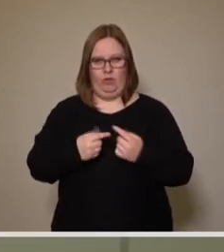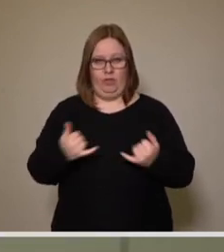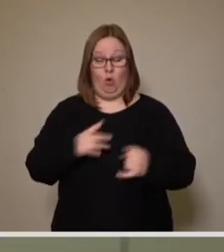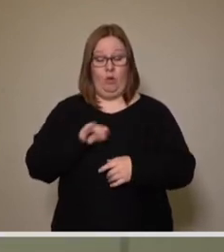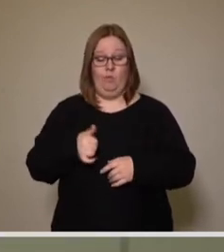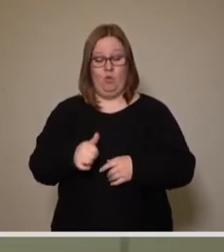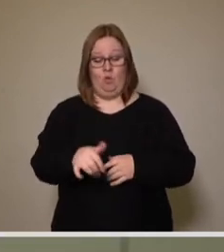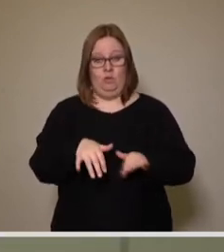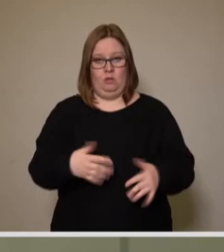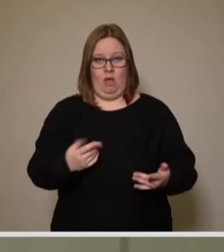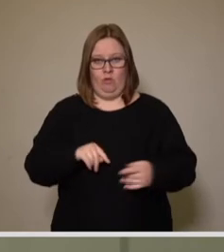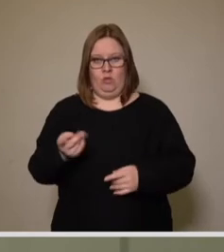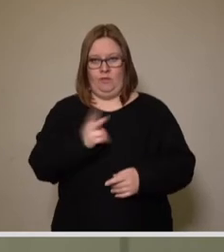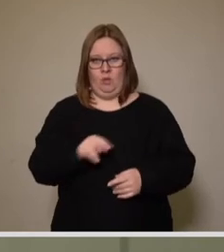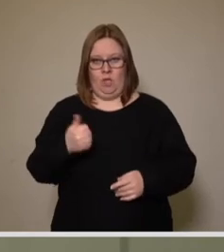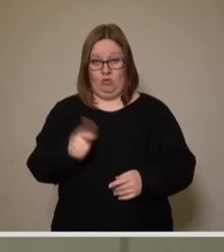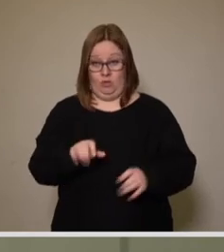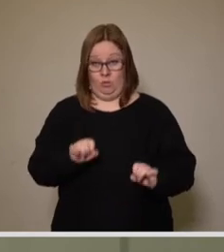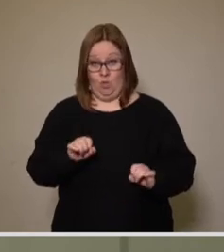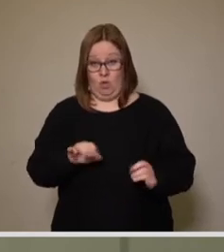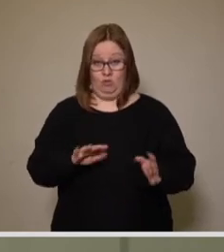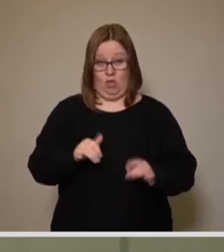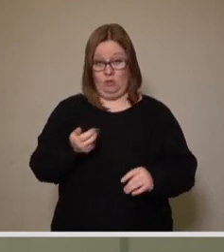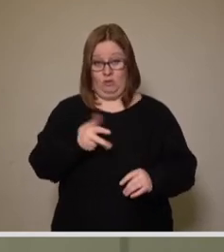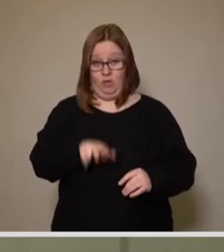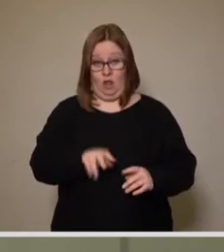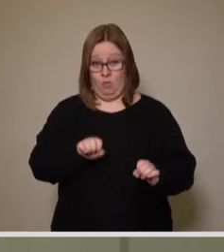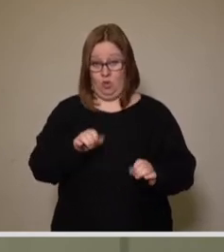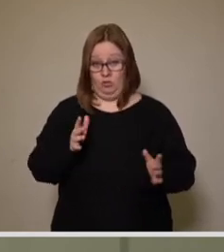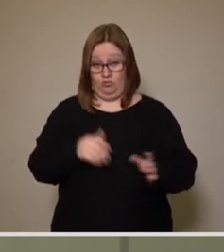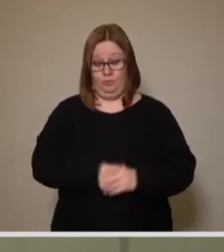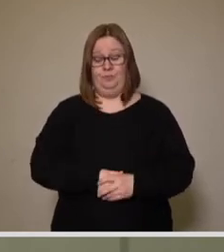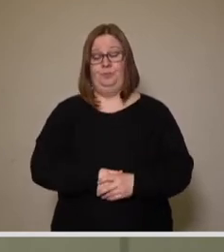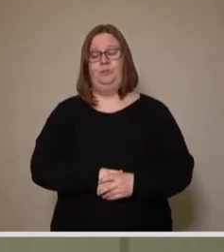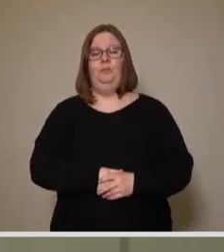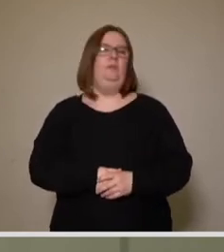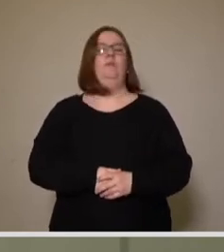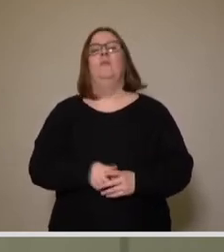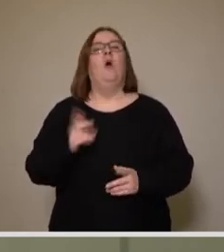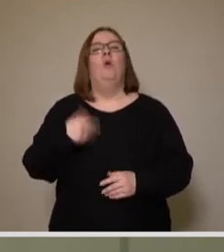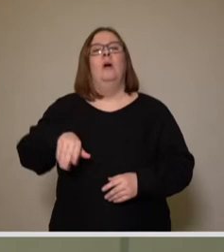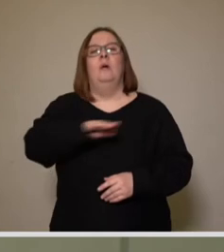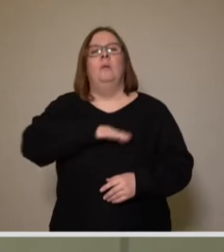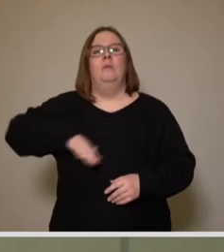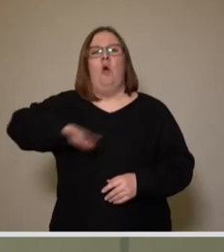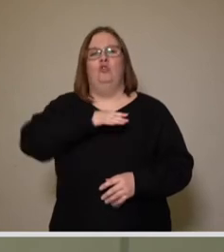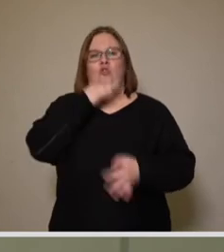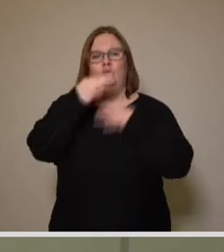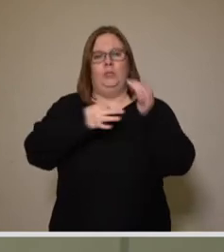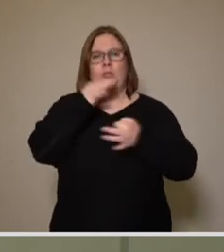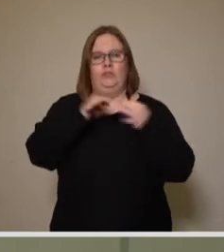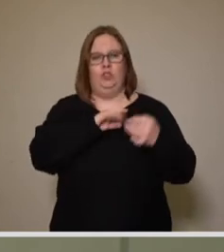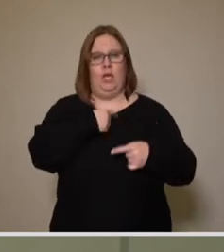Prognose hier für 2021, erstes Quartal, möglich? Wie sind die branchenspezifischen Entwicklungen der